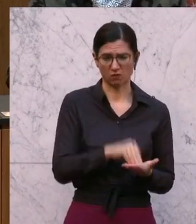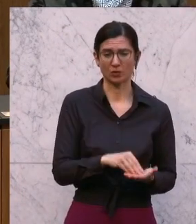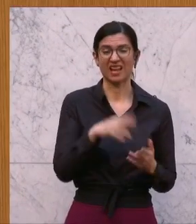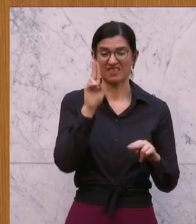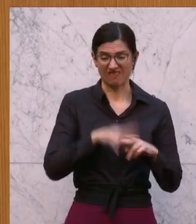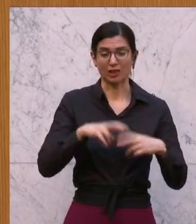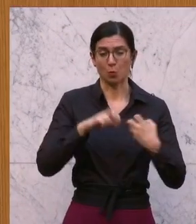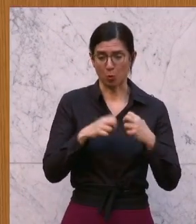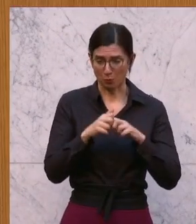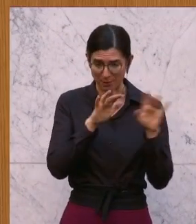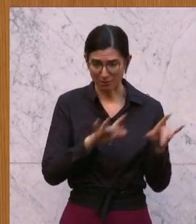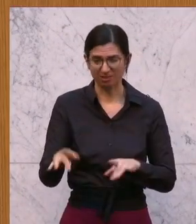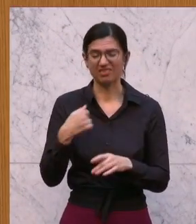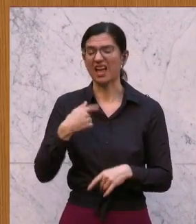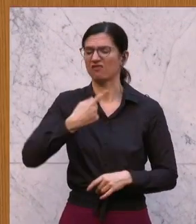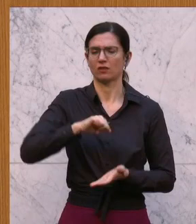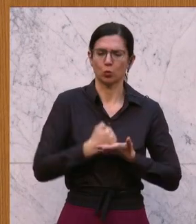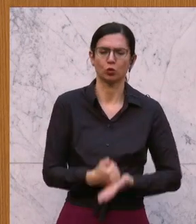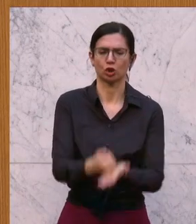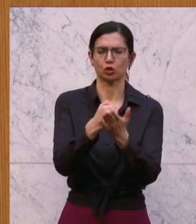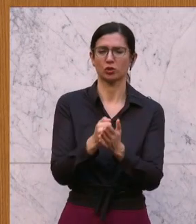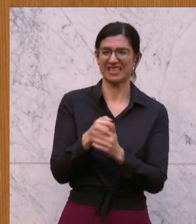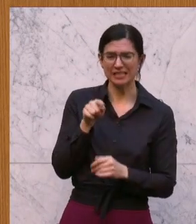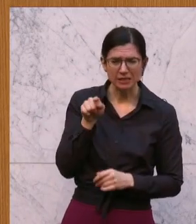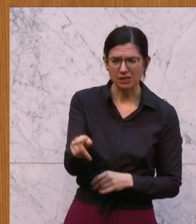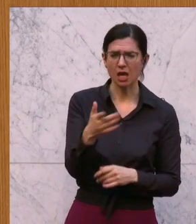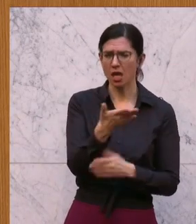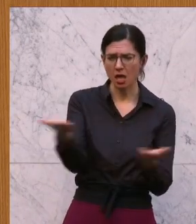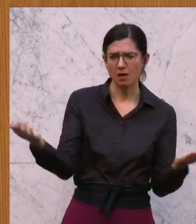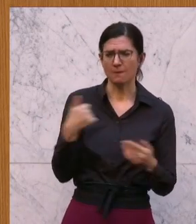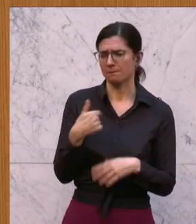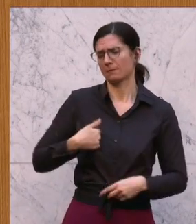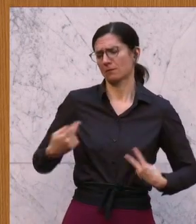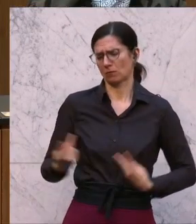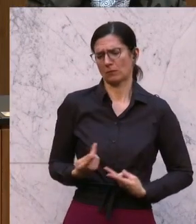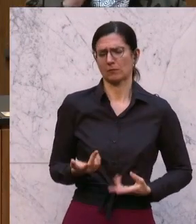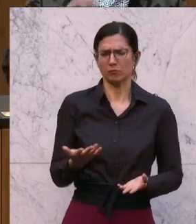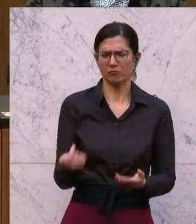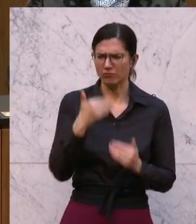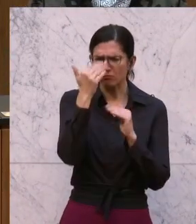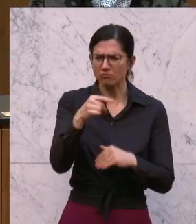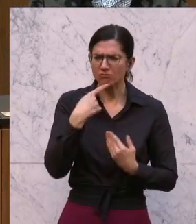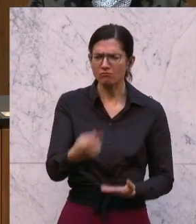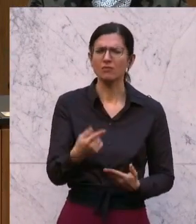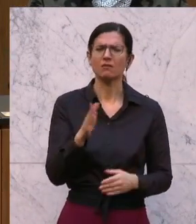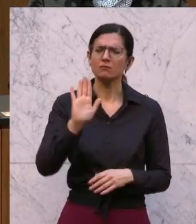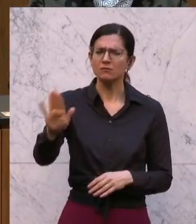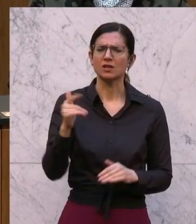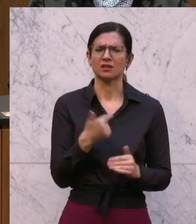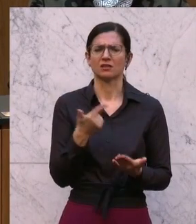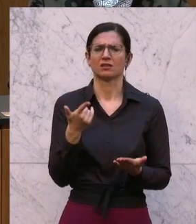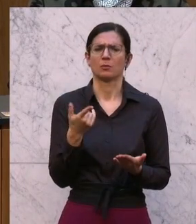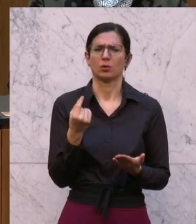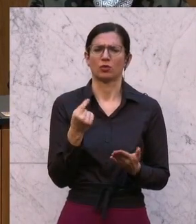Probleme haben, die unterstützen wir. Sie, Ihnen ist das egal. Und ehrlich gesagt, Sie haben fertig.